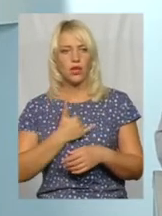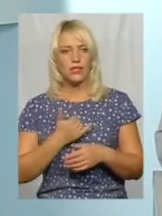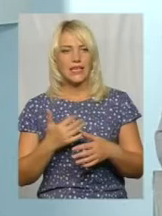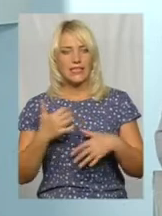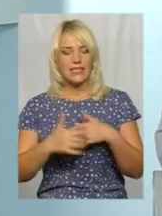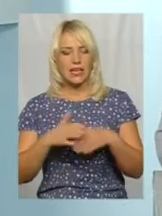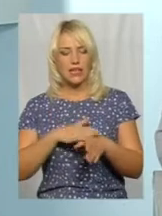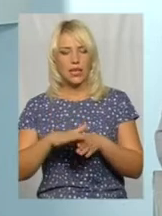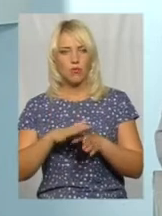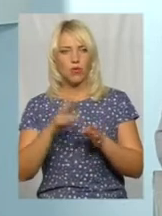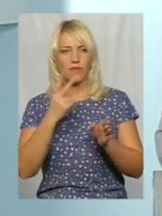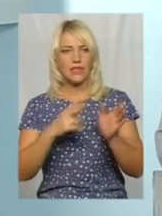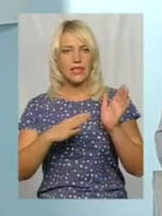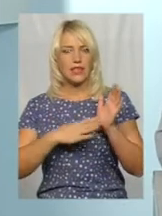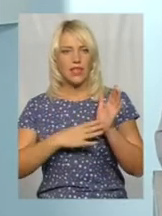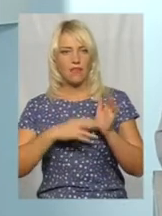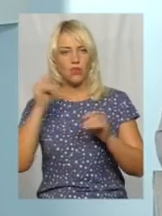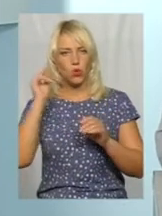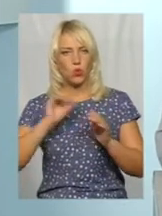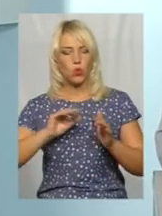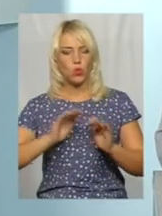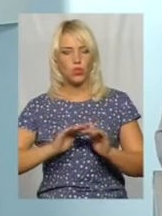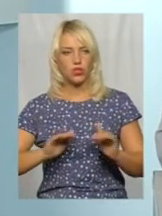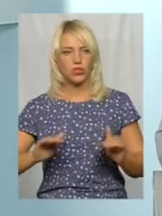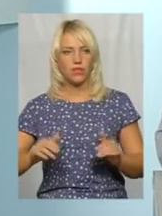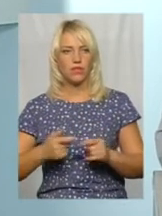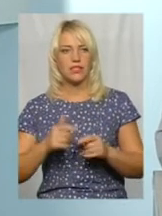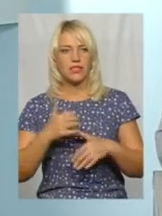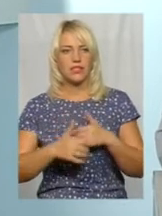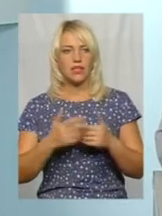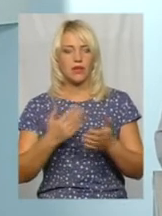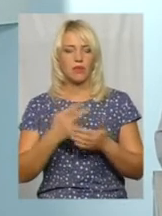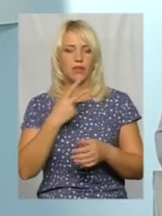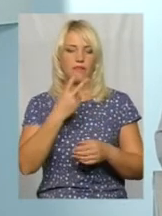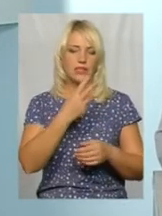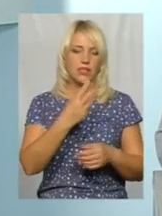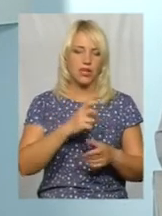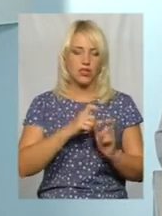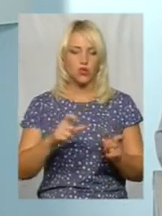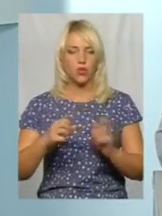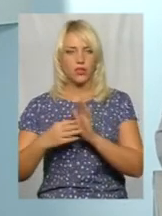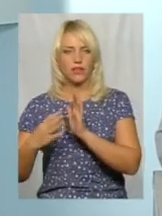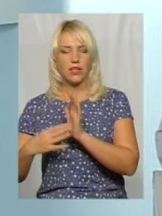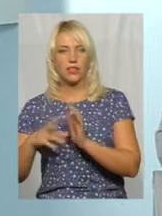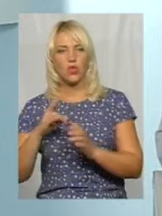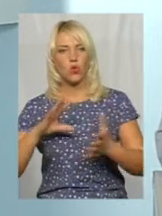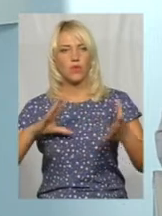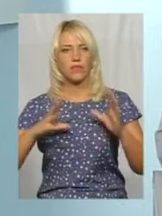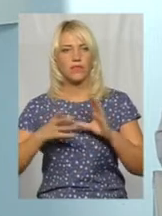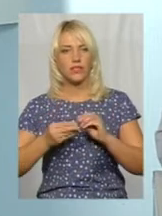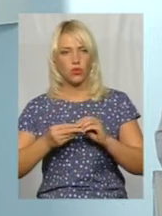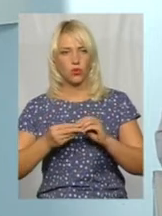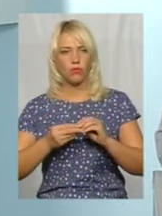наповнюється десь 29 учнів. Це середня, ви розумієте, коли збити 23-ю школу, 19-ю і так далі. Але в цілому